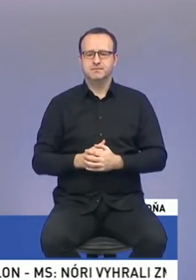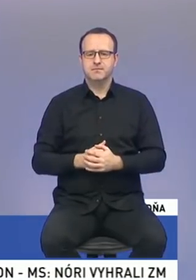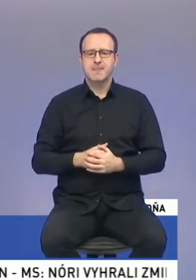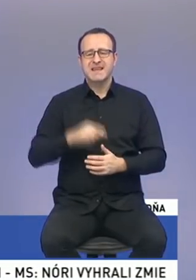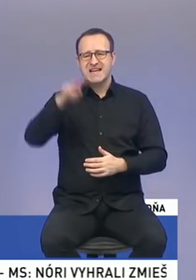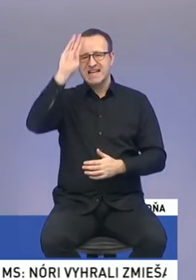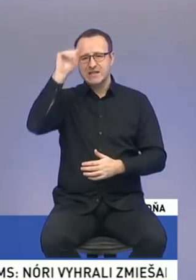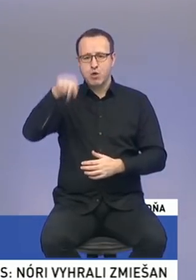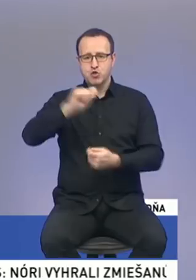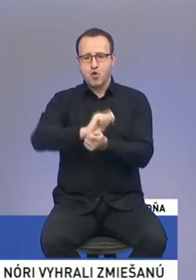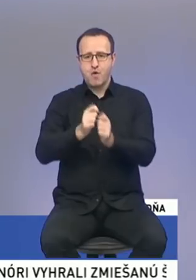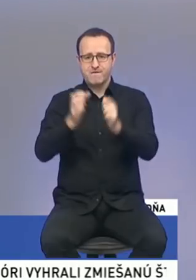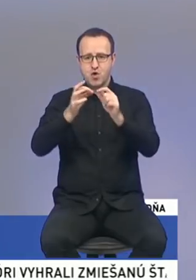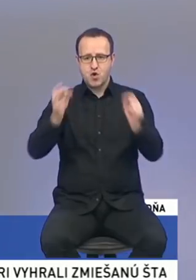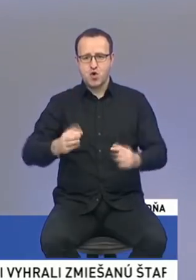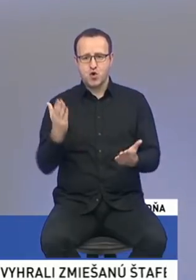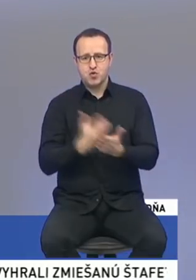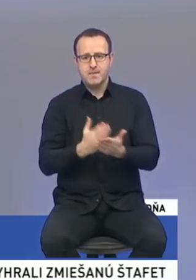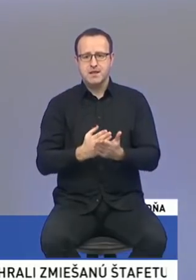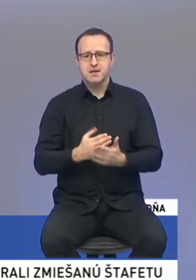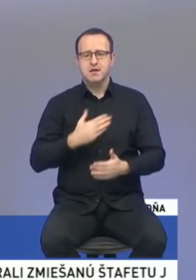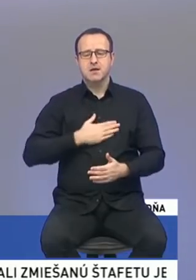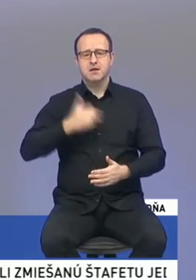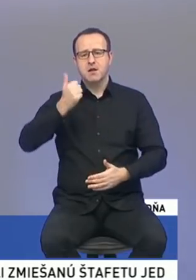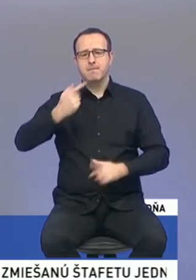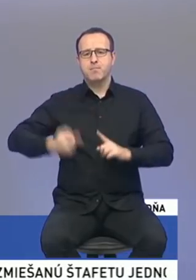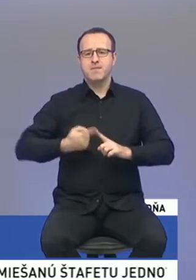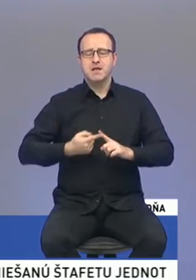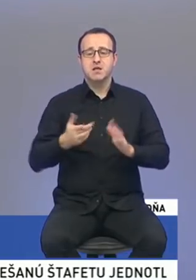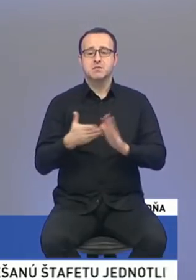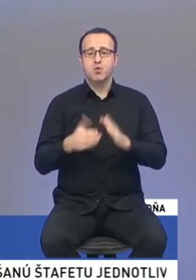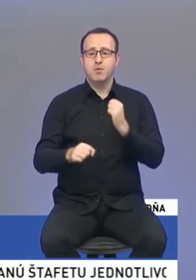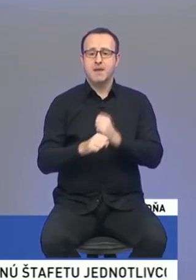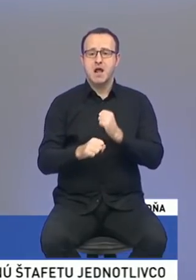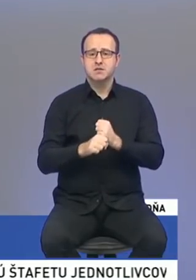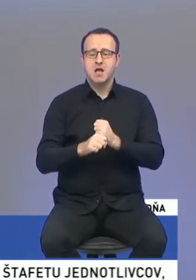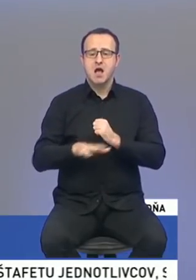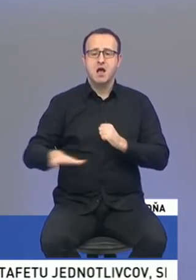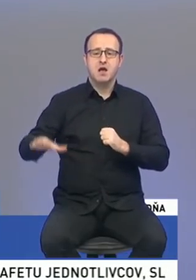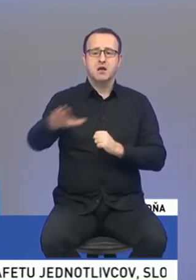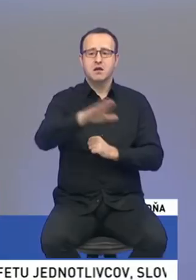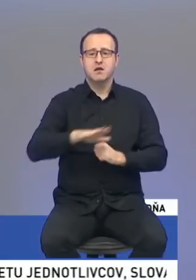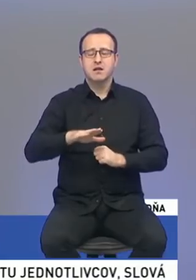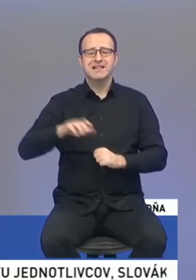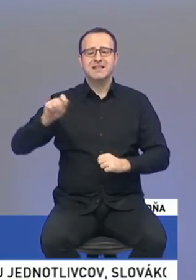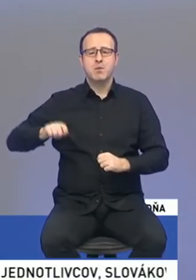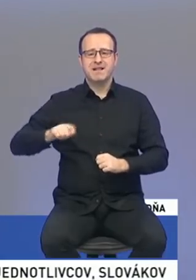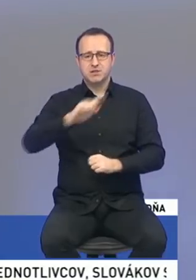Istanbuluského dohovoru, tak je to jedna z našich podmienok na spoluprácu v rámci kultúrno-etických otázok.